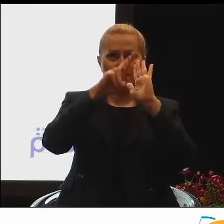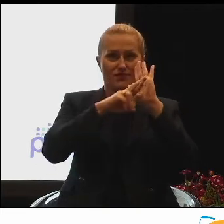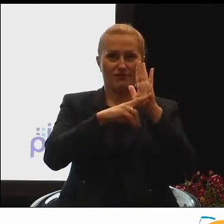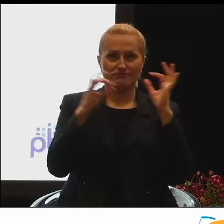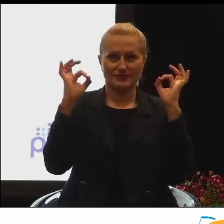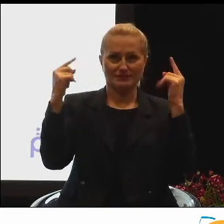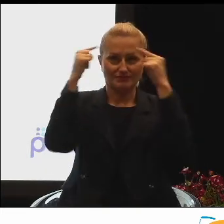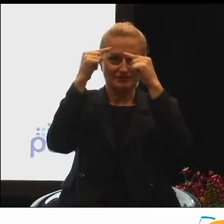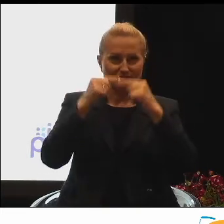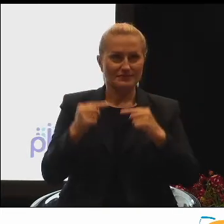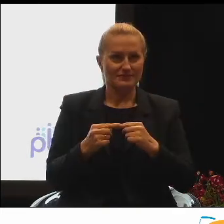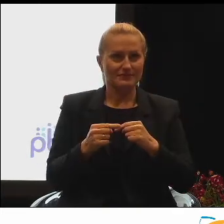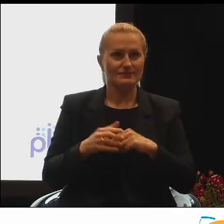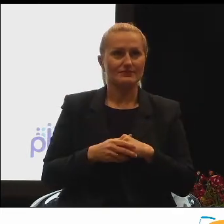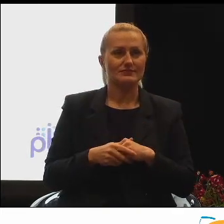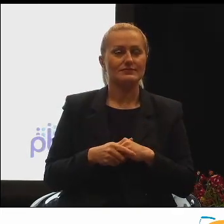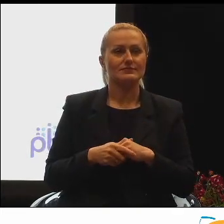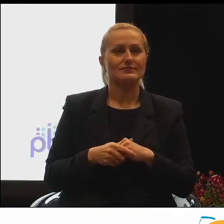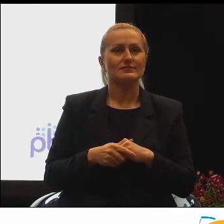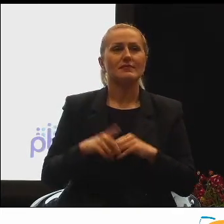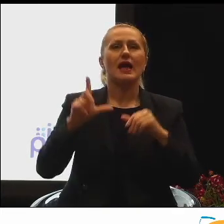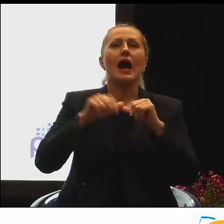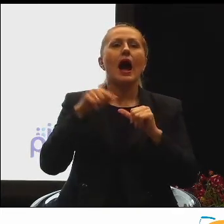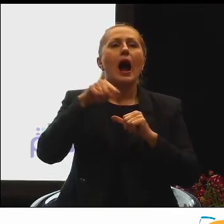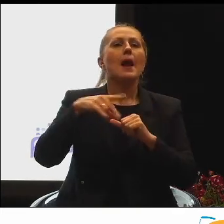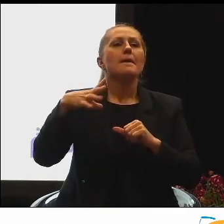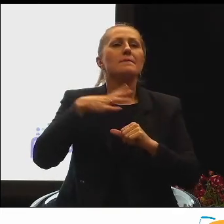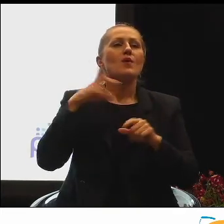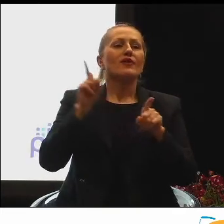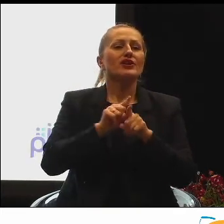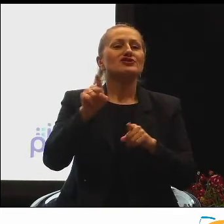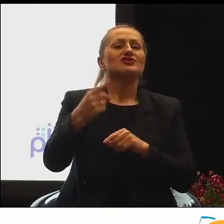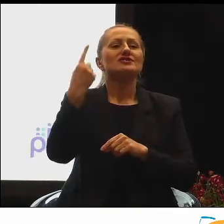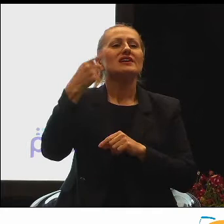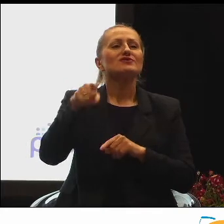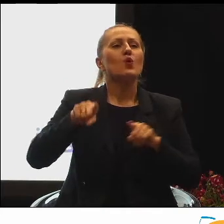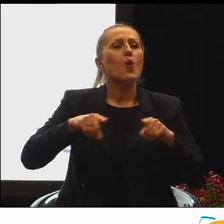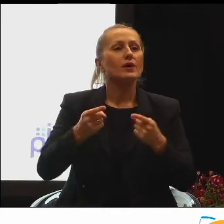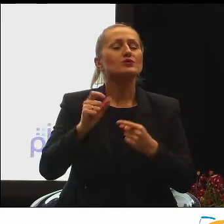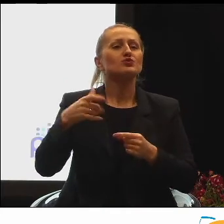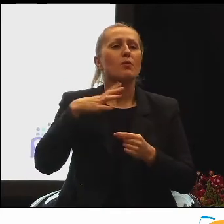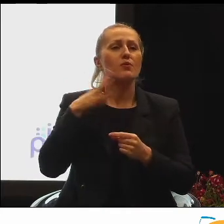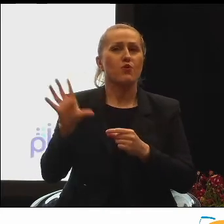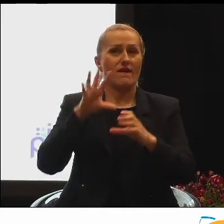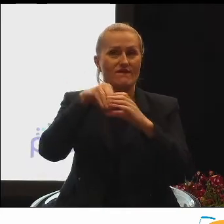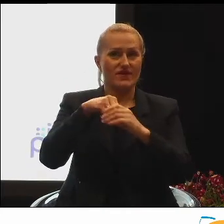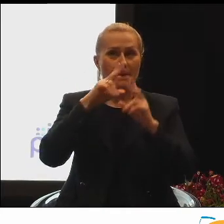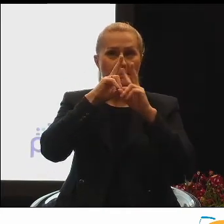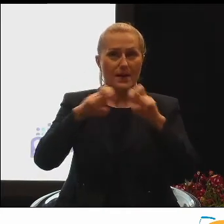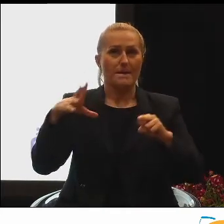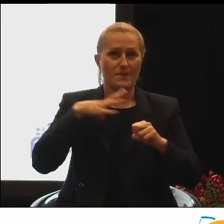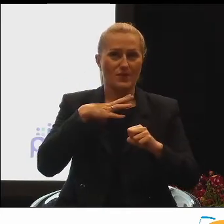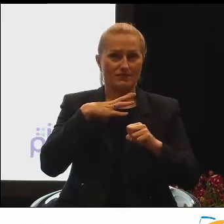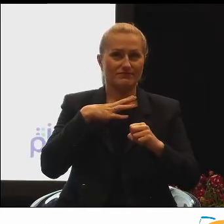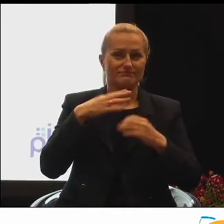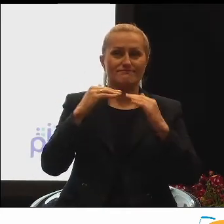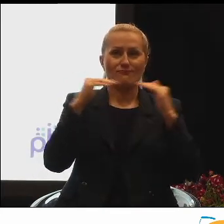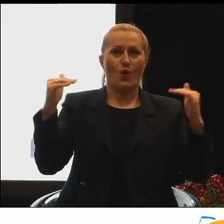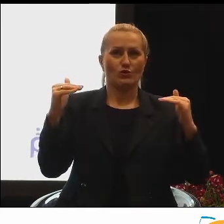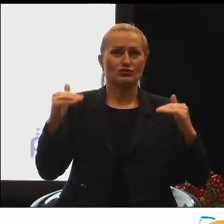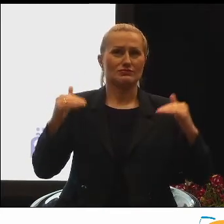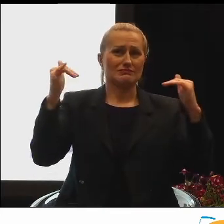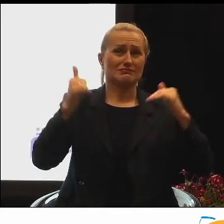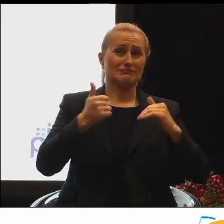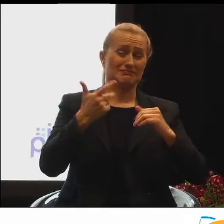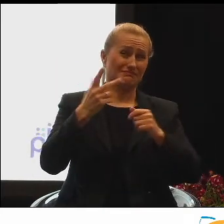Natomiast była organizacja, jedna z organizacji, która brała udział w tym badaniu, osiągnęła wskaźnik na poziomie